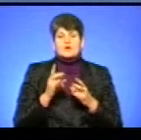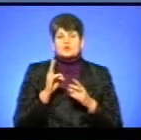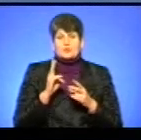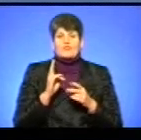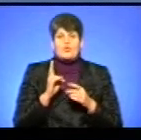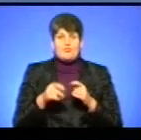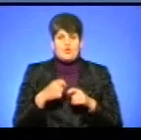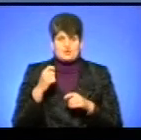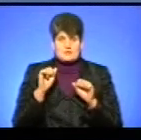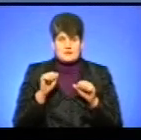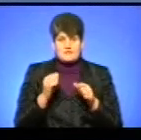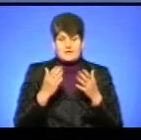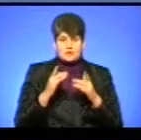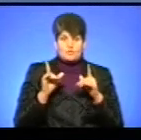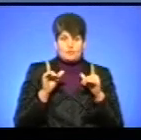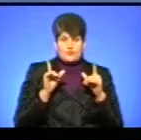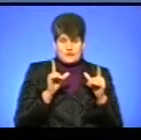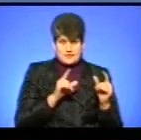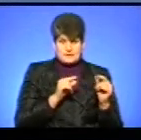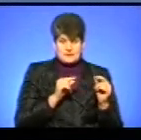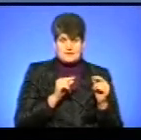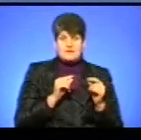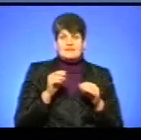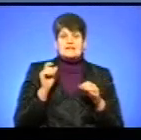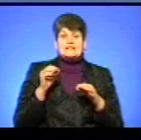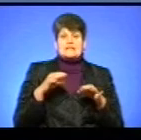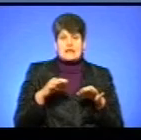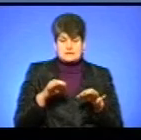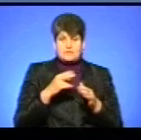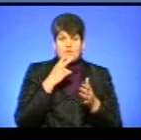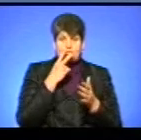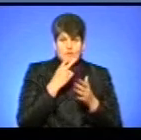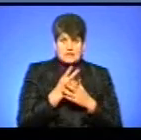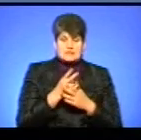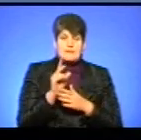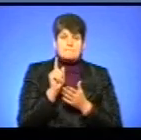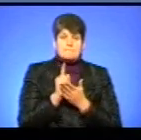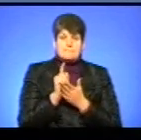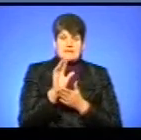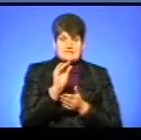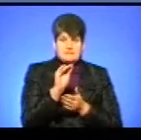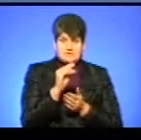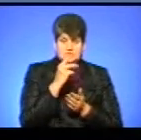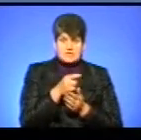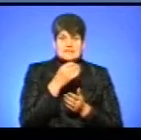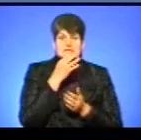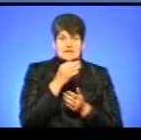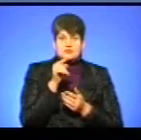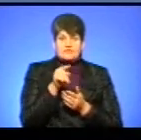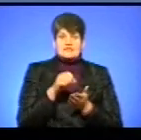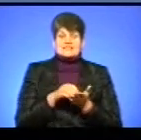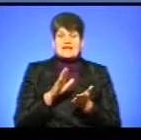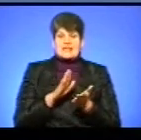Що він, якщо проїдеться в транспорті і продемонструє відповідне посвідчення пенсіонера, скаже, що він